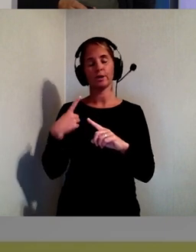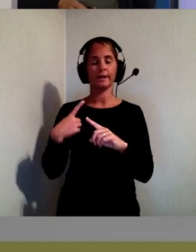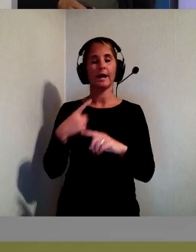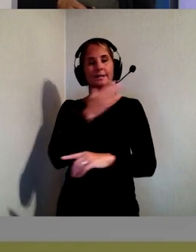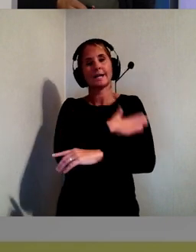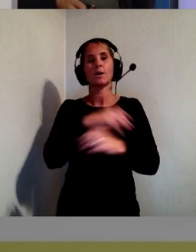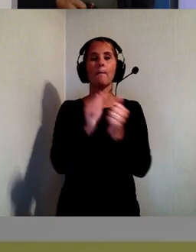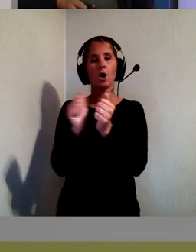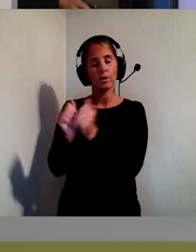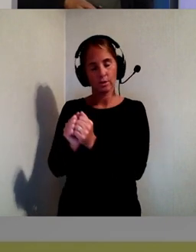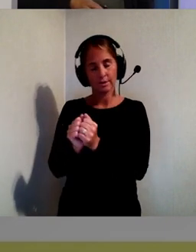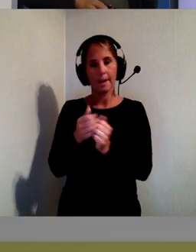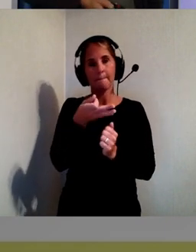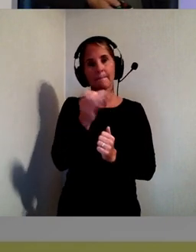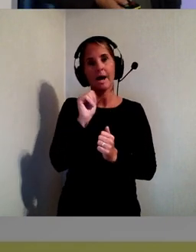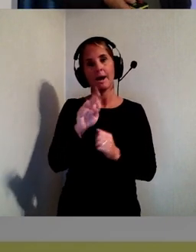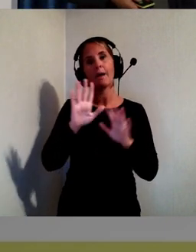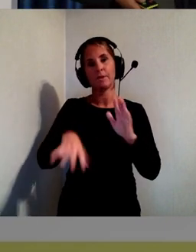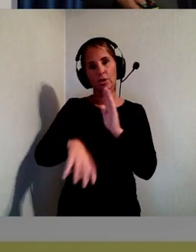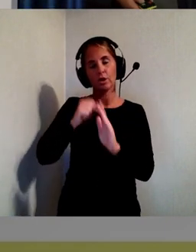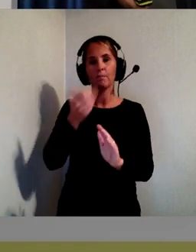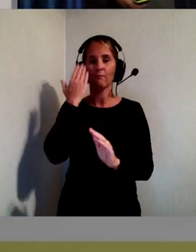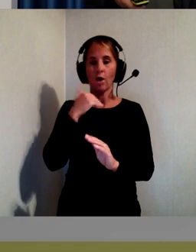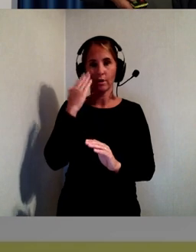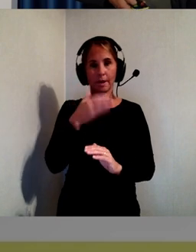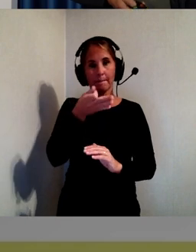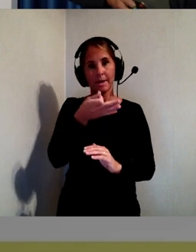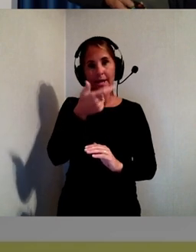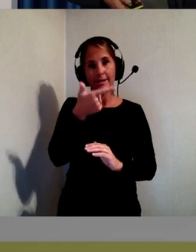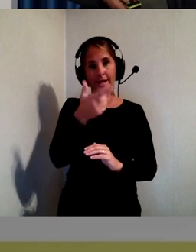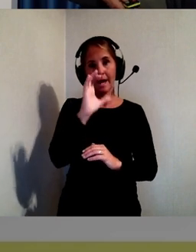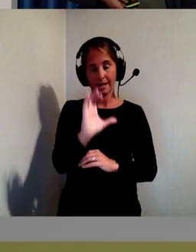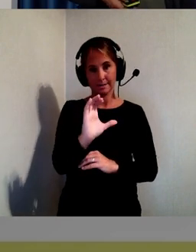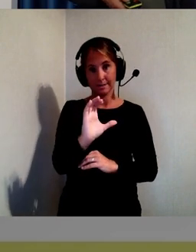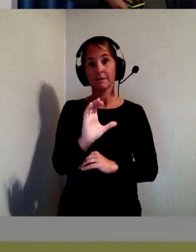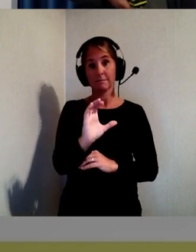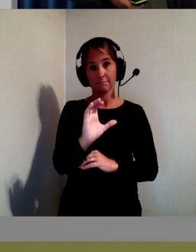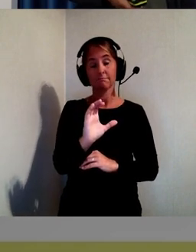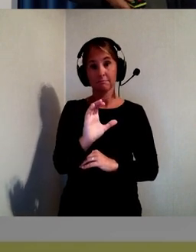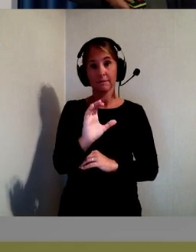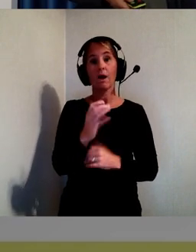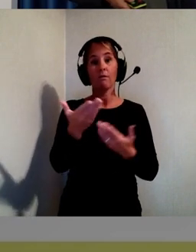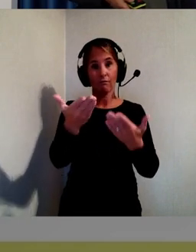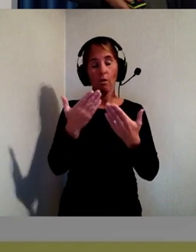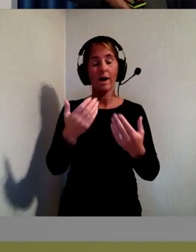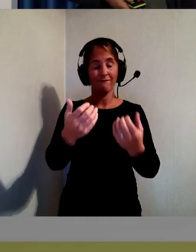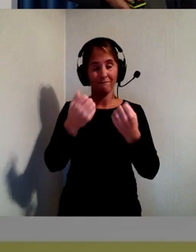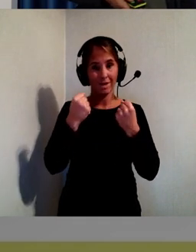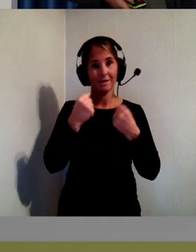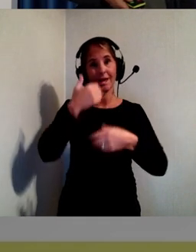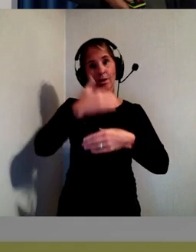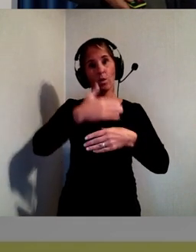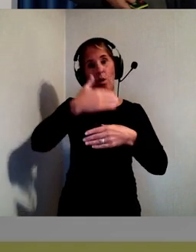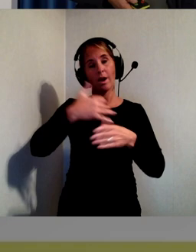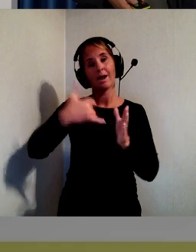tidigare så är det så att PTS sannolikt får en viktig roll. Men